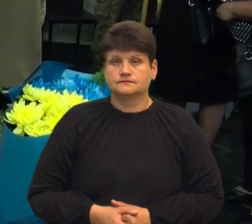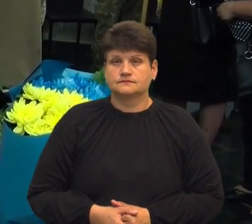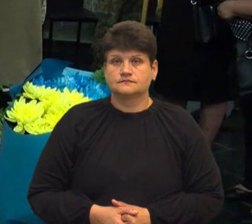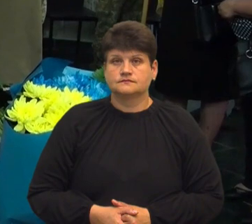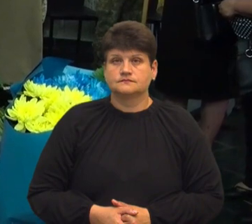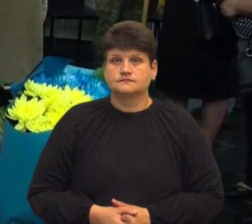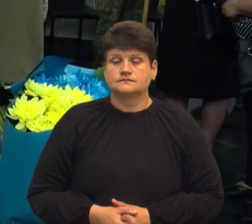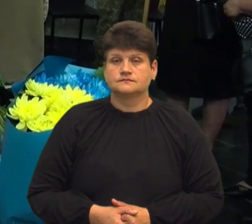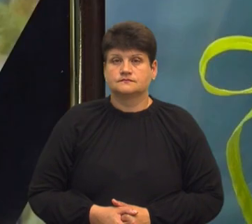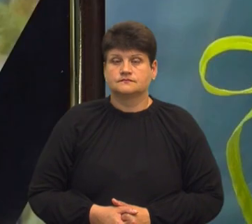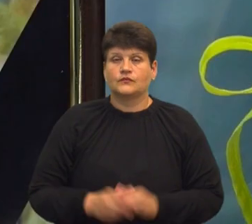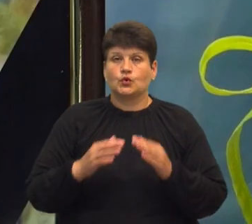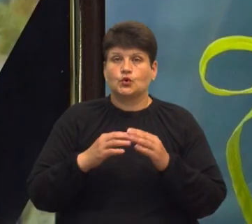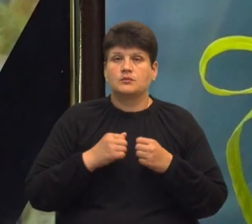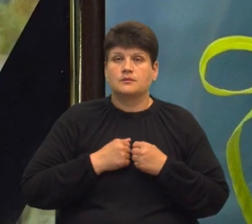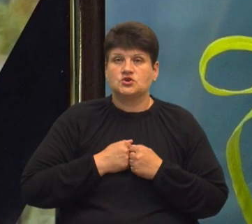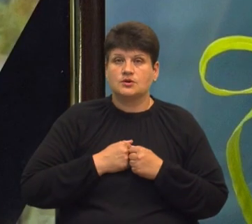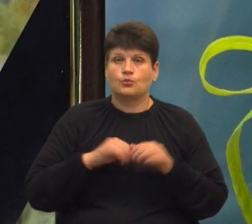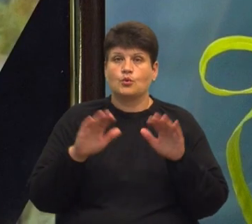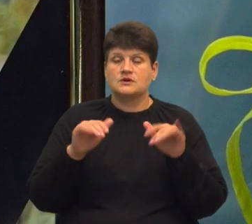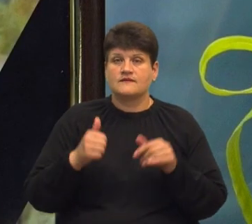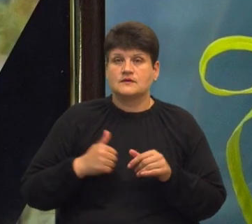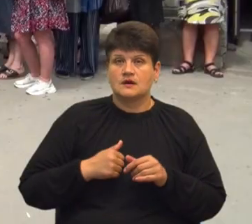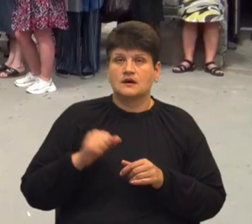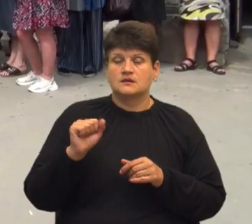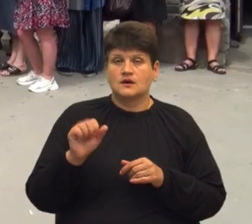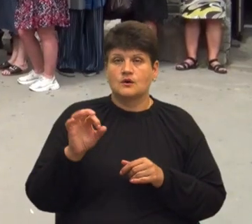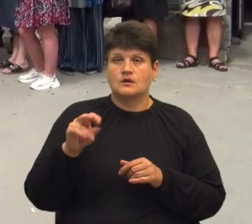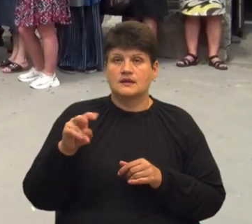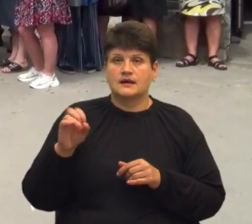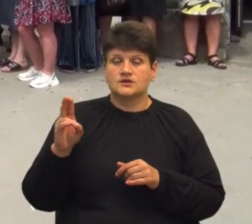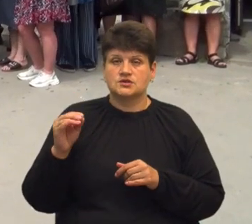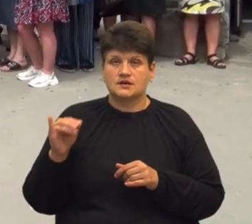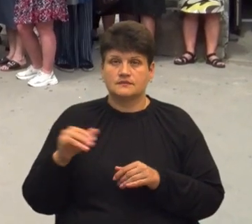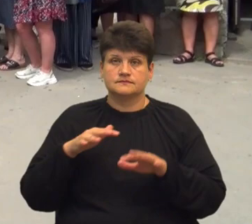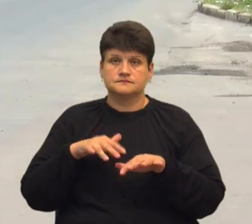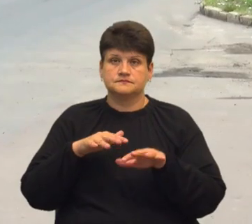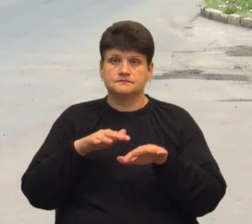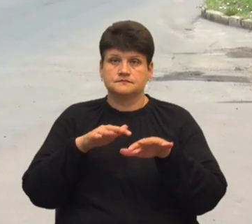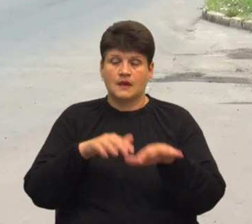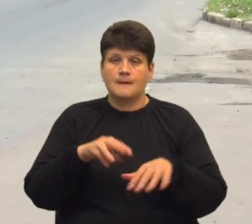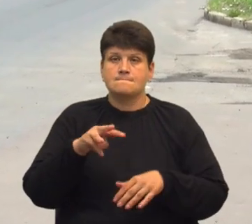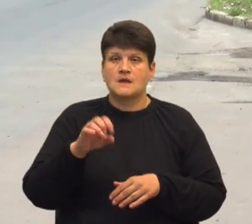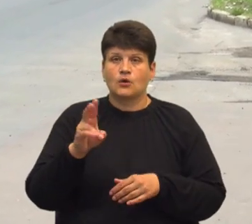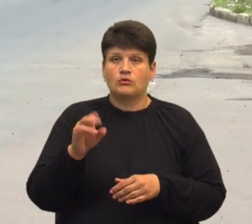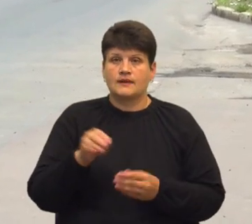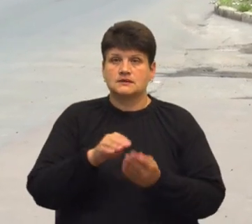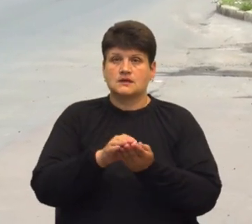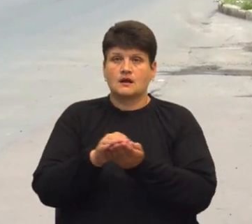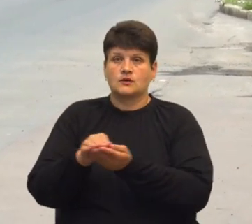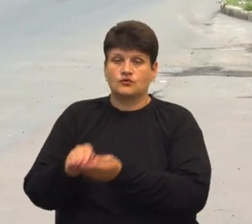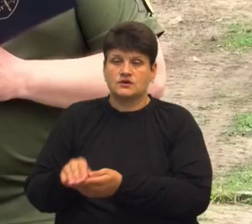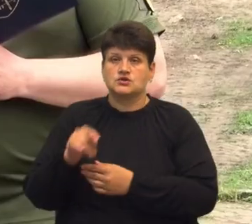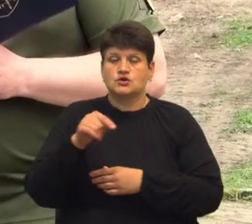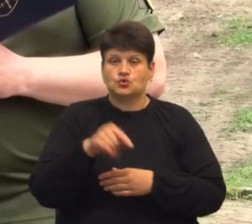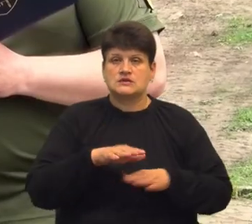У Домі печалі попрощалися з військовим Андрієм Олегшієм. Траурна колона приймує на Миколнецьке кладовище. Тут заступник